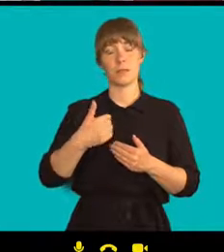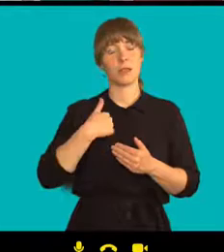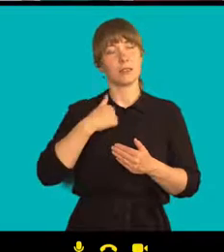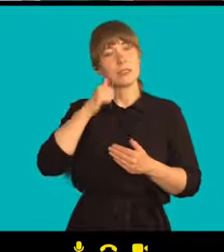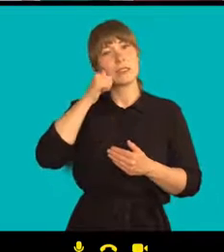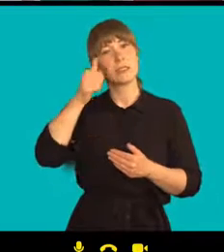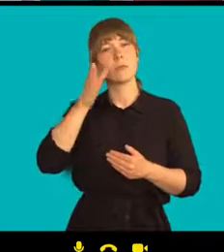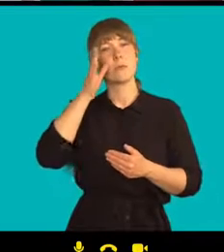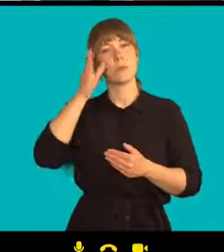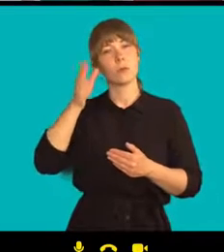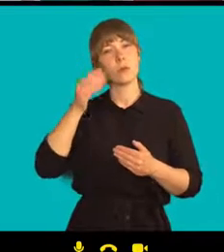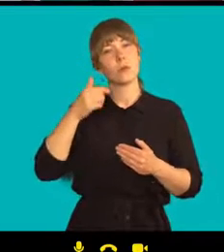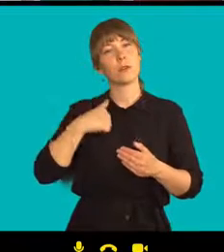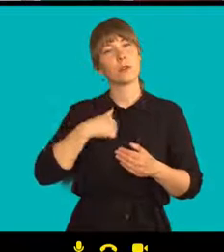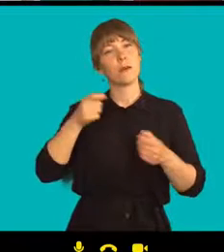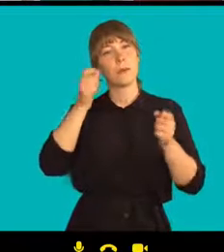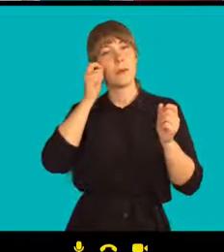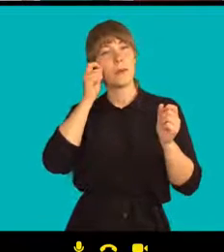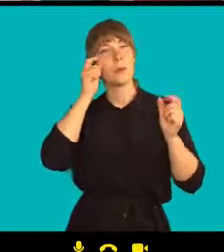se probudím